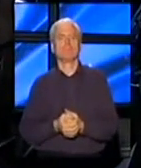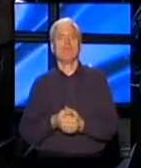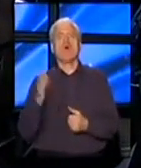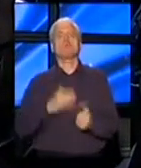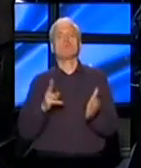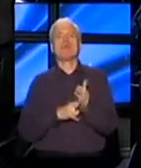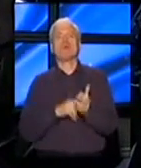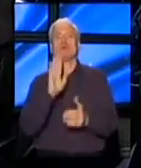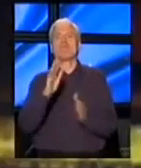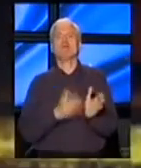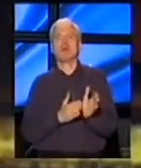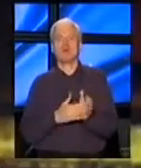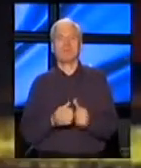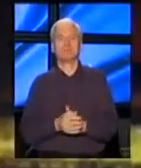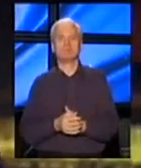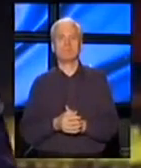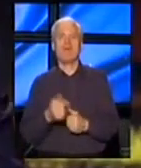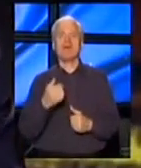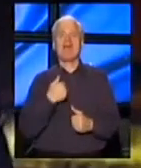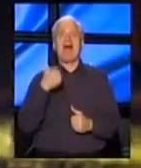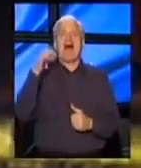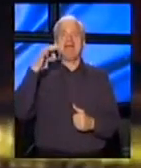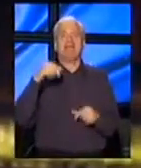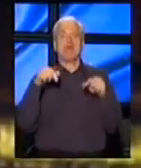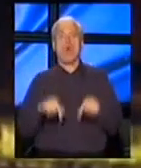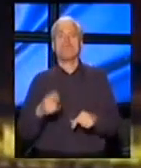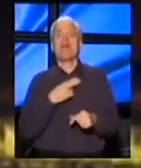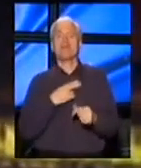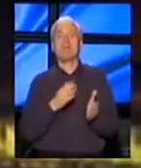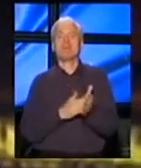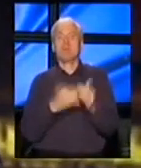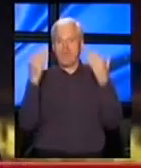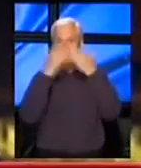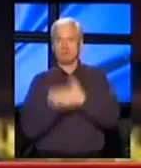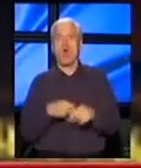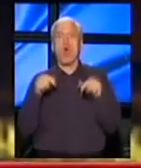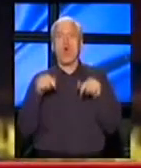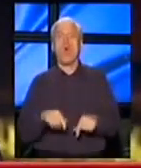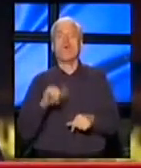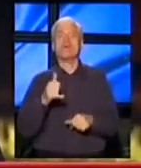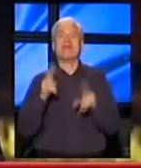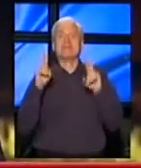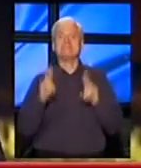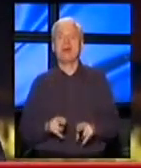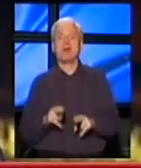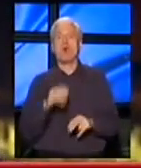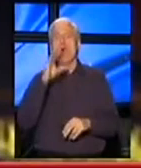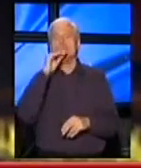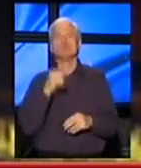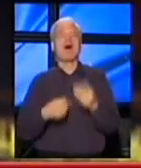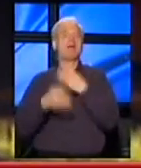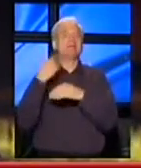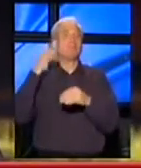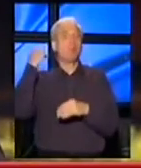Nikolić, u vaši argumenti. Pa ja jedini ovde večeras imam argumente. Ovo je zaista priča iz